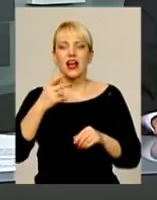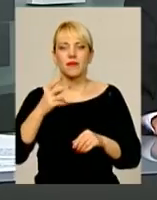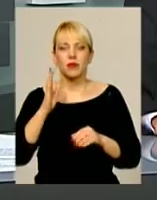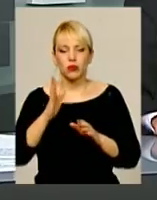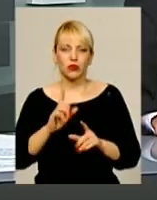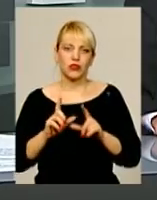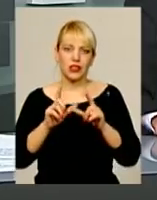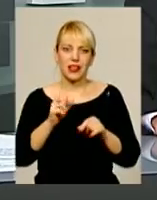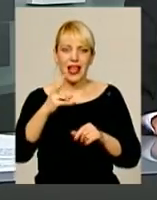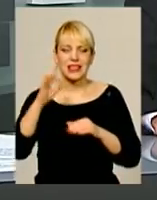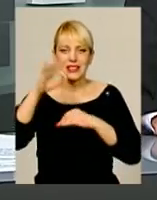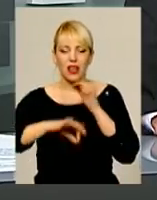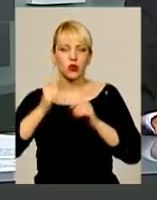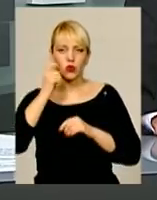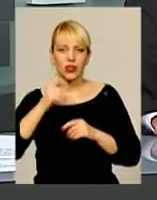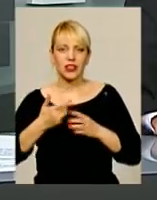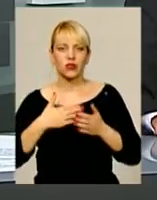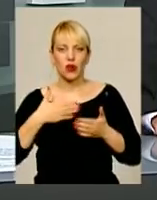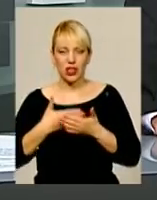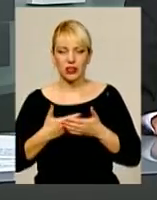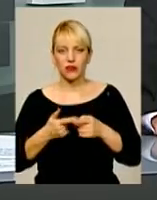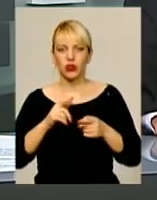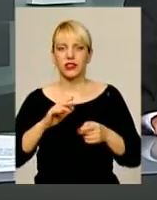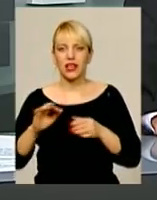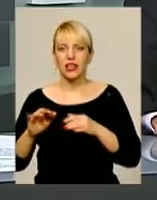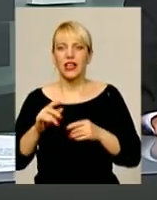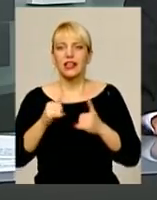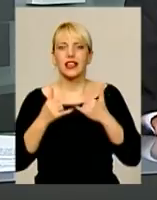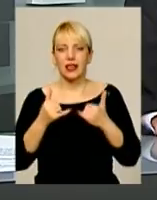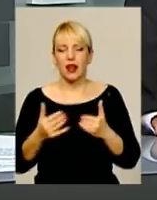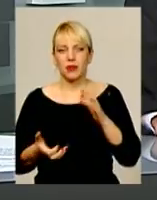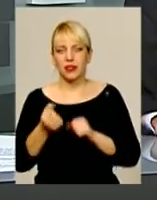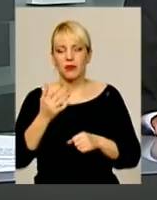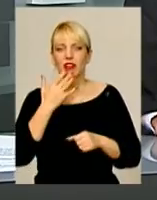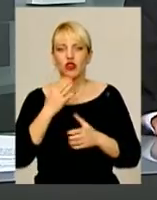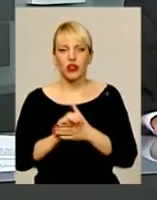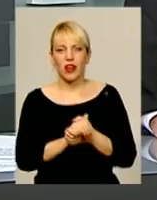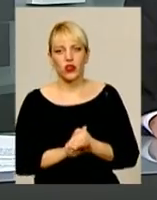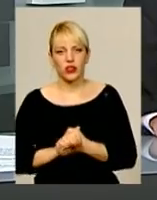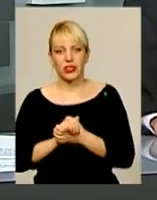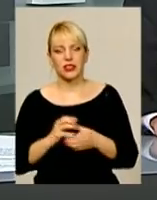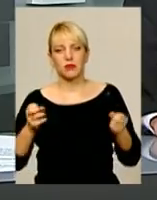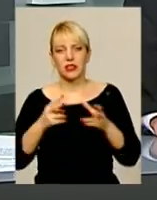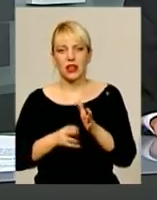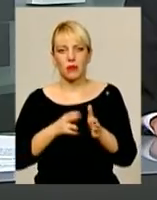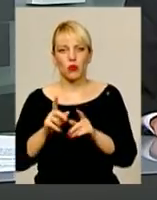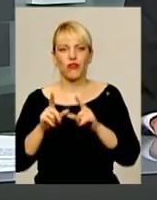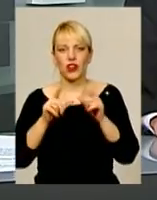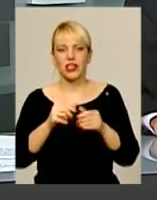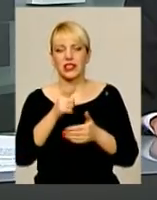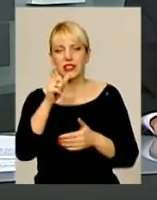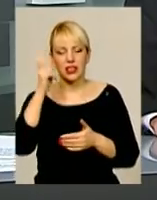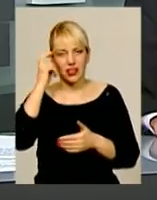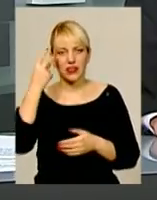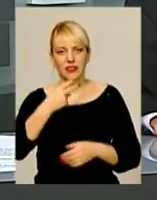захід країни. Акцію ініціювали волонтери та громадські діячі задля підтримки національної єдності. Спеціальний потяг вирушить із Києва